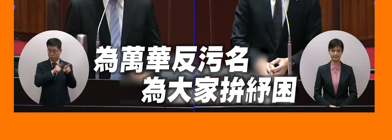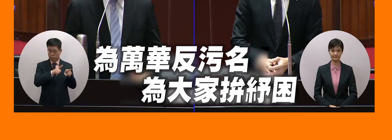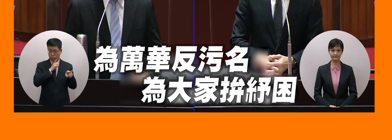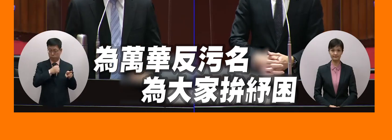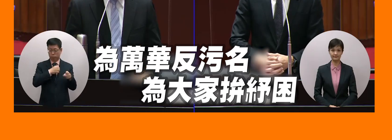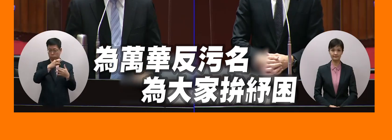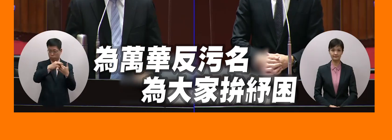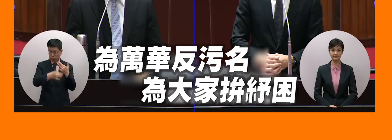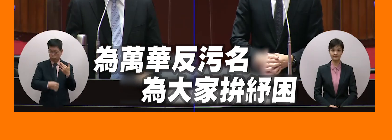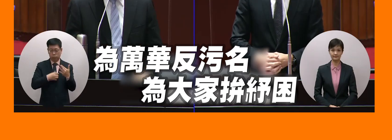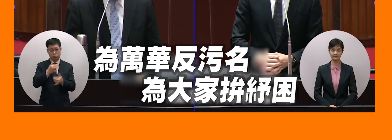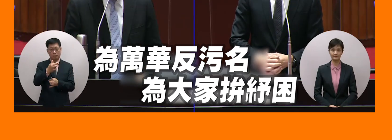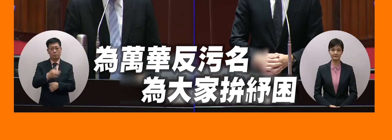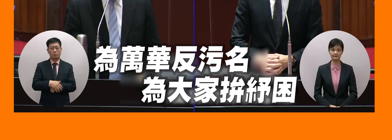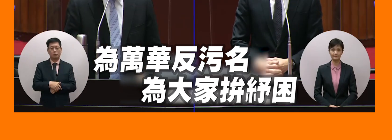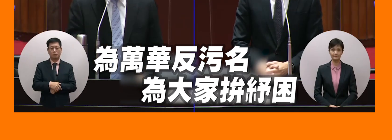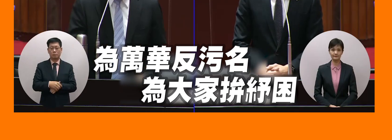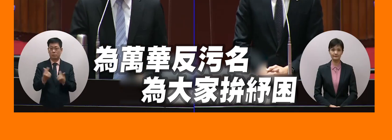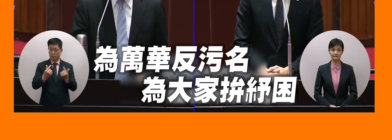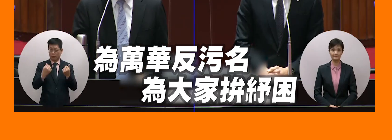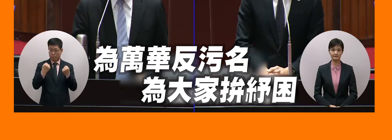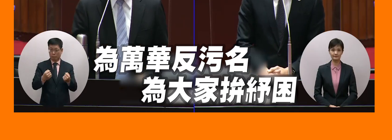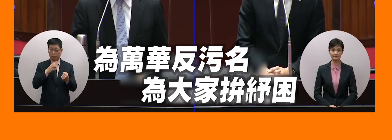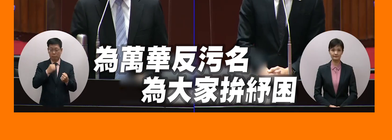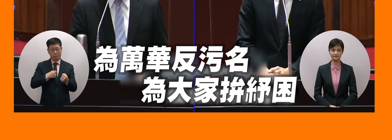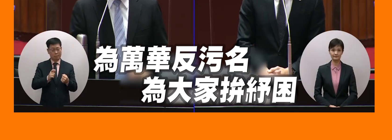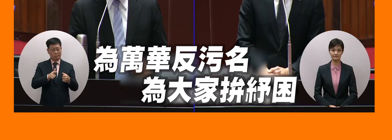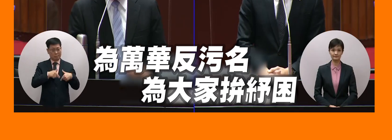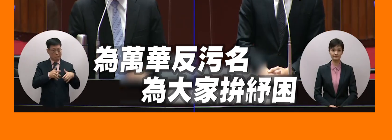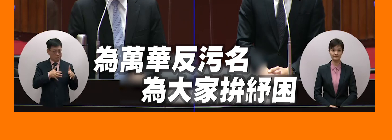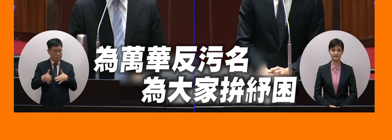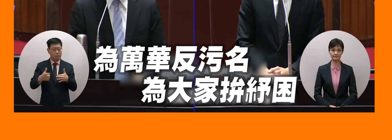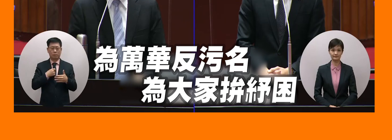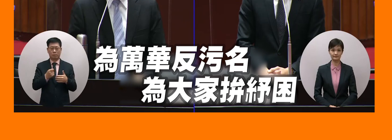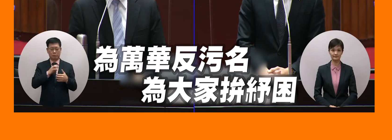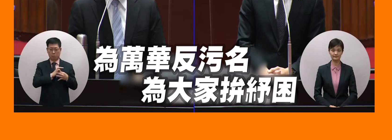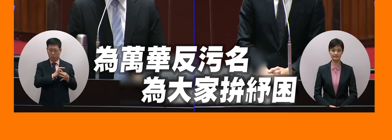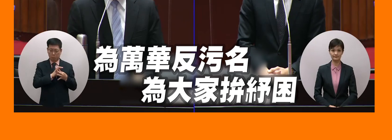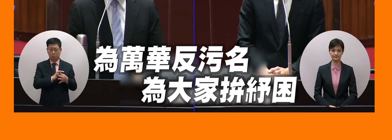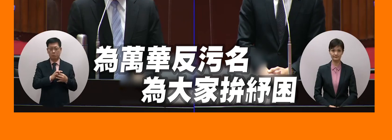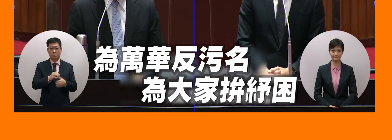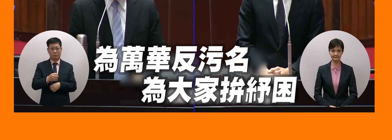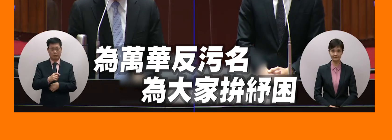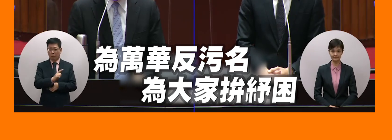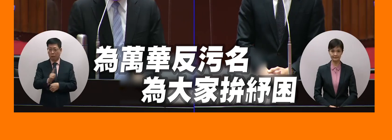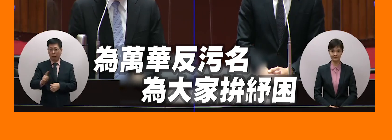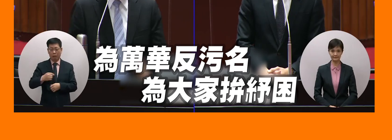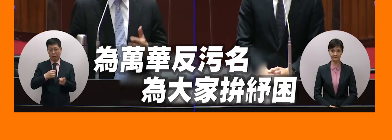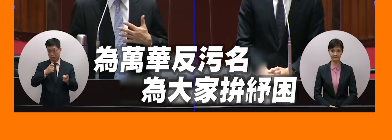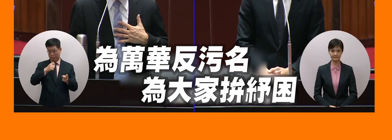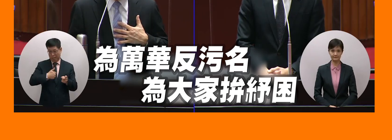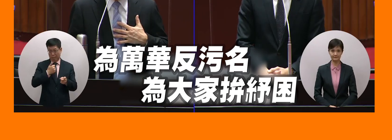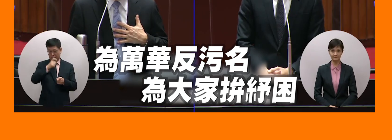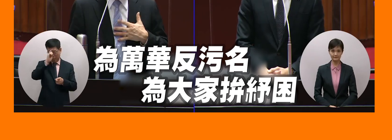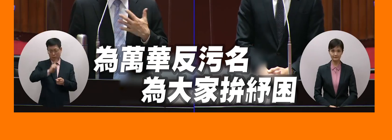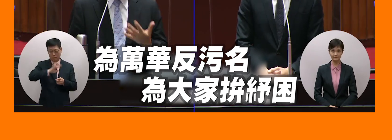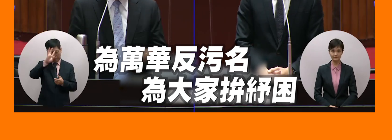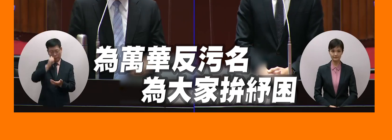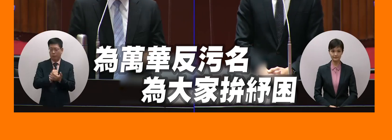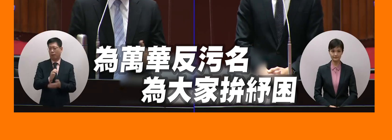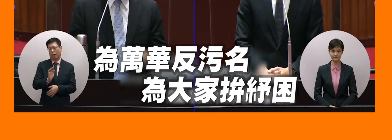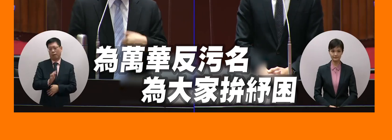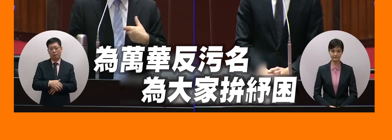基因來做比較對尤其在心理上應該來關心無人的人希望特別